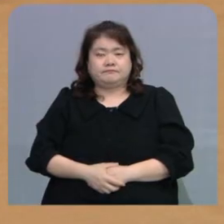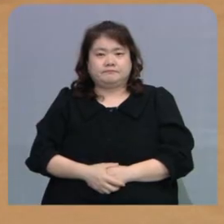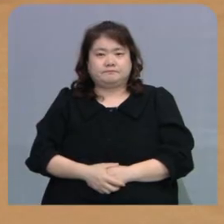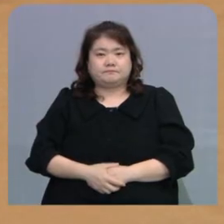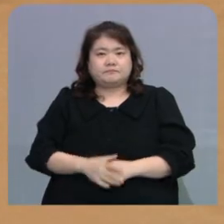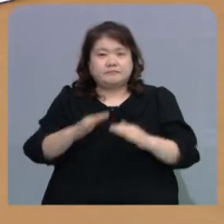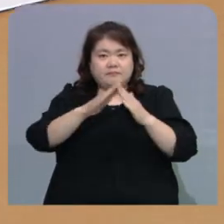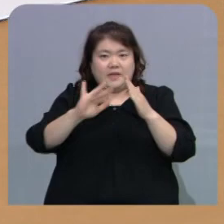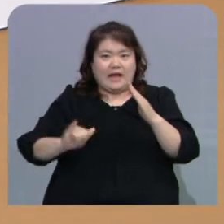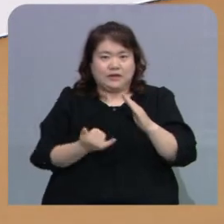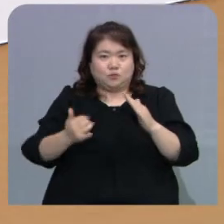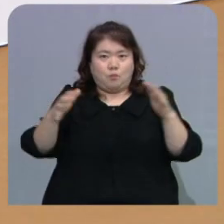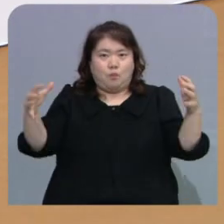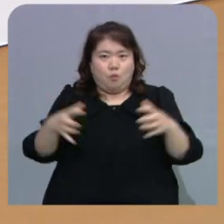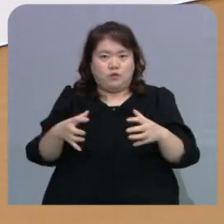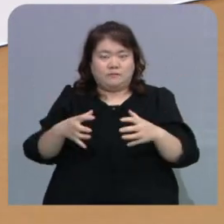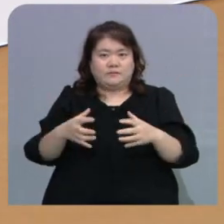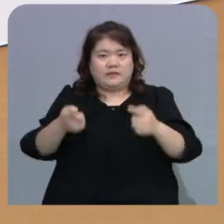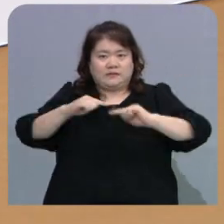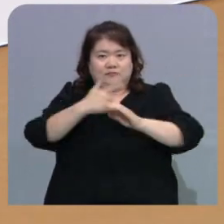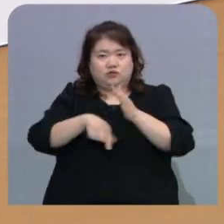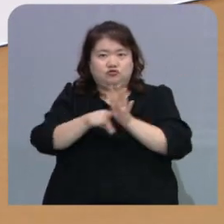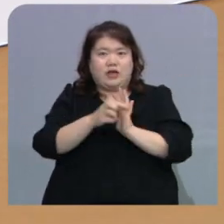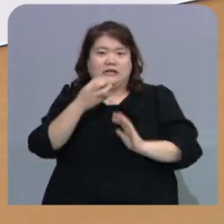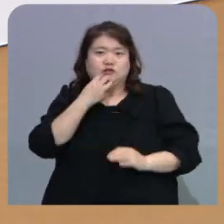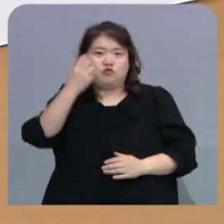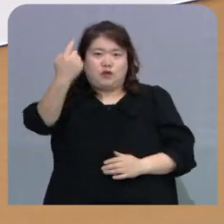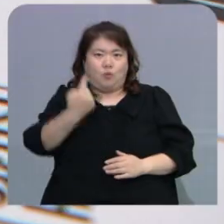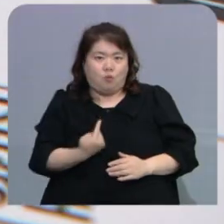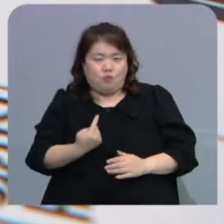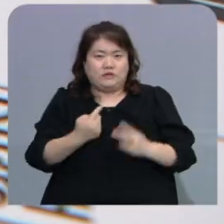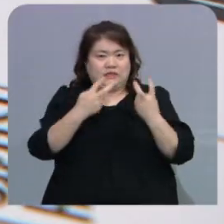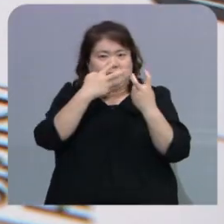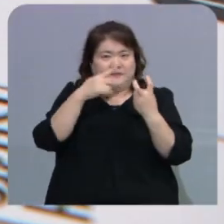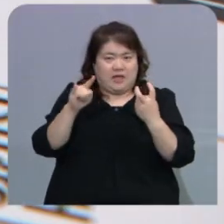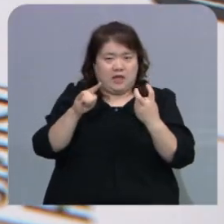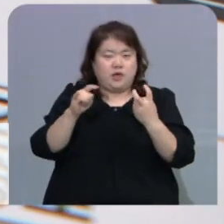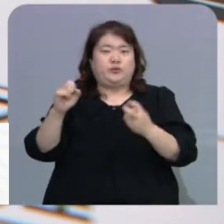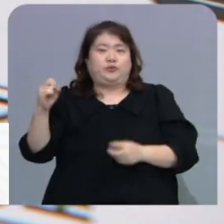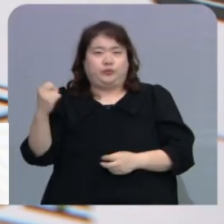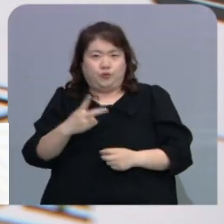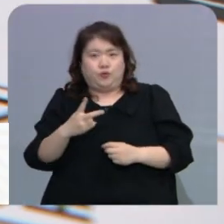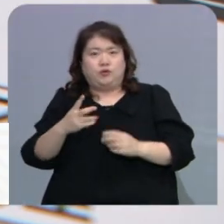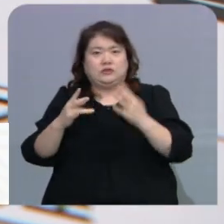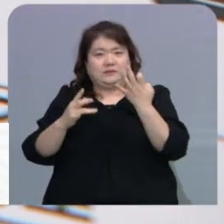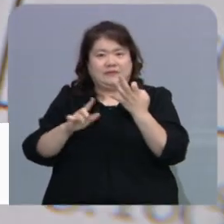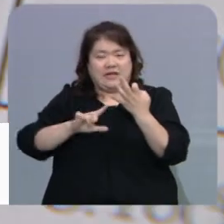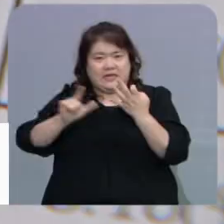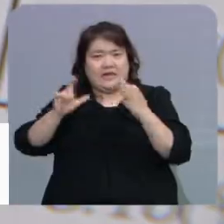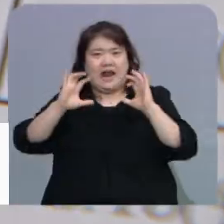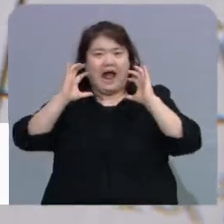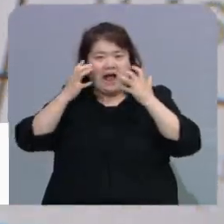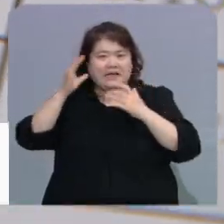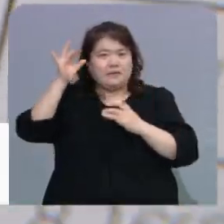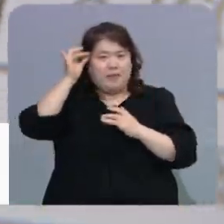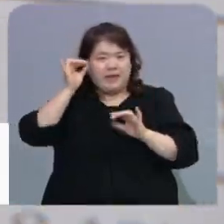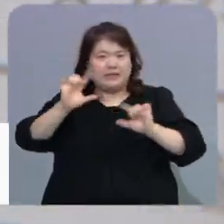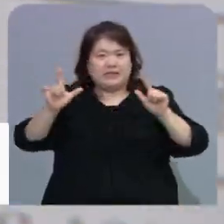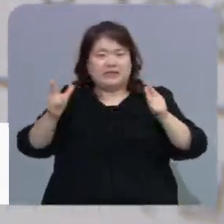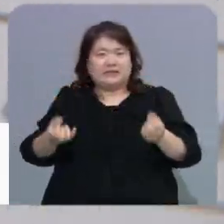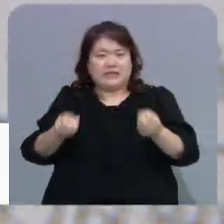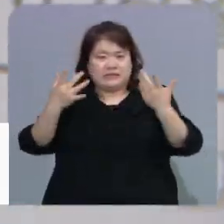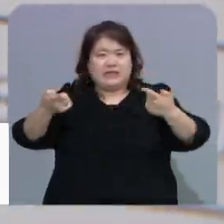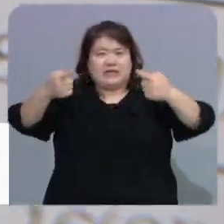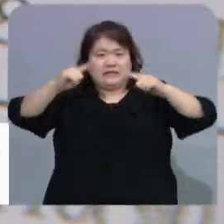가족 모임 참석을 위해 서울에서 전주를 찾은 20대. 이 20대를 비롯해 지난 14일 아기 100일 잔치에 참석한